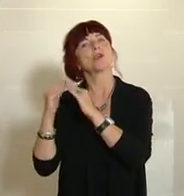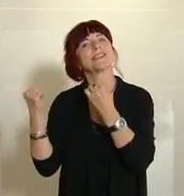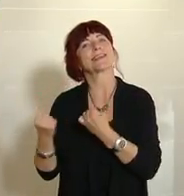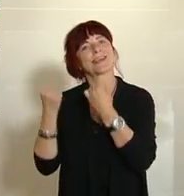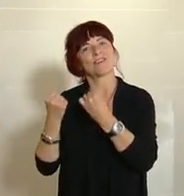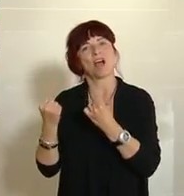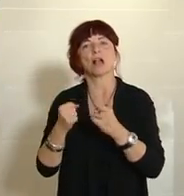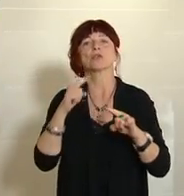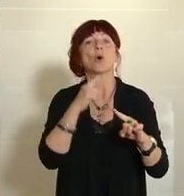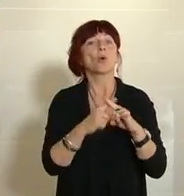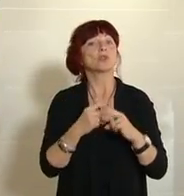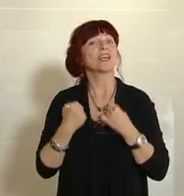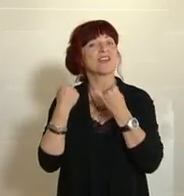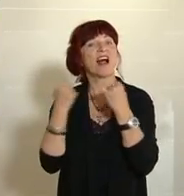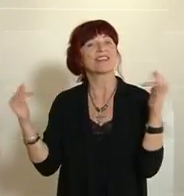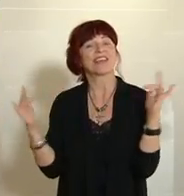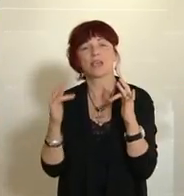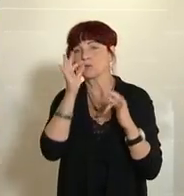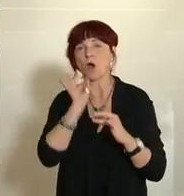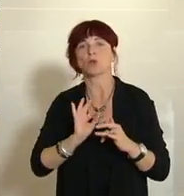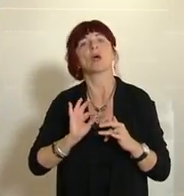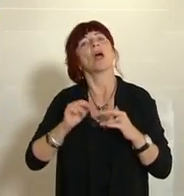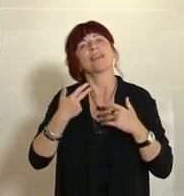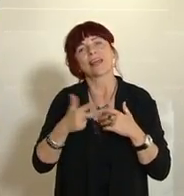SPÖ, eine Tiroler Juristin sein.